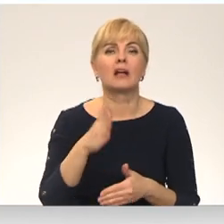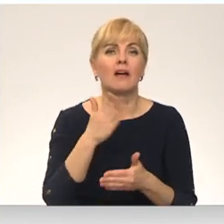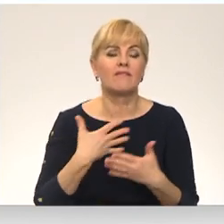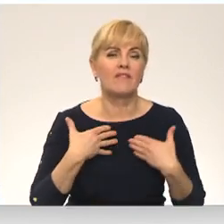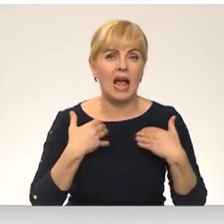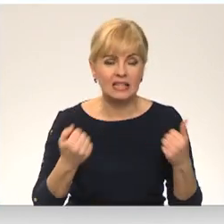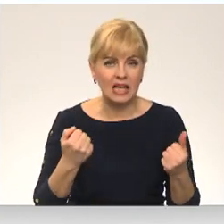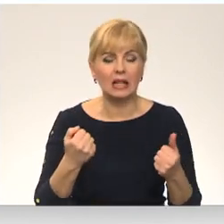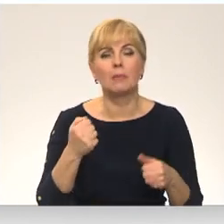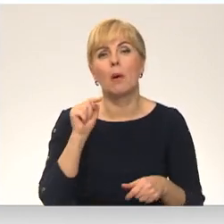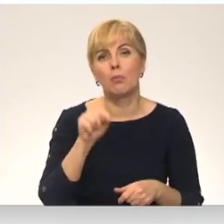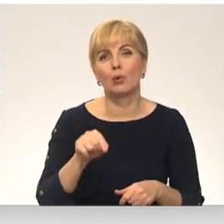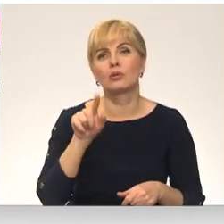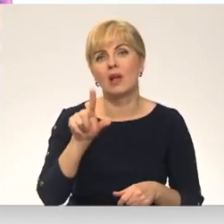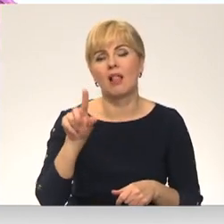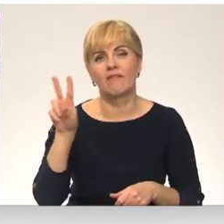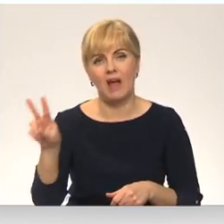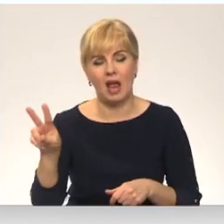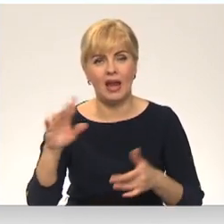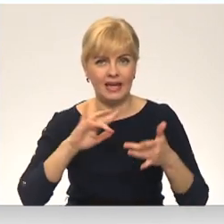Dāvids Frenefalts, Olafs Perševits, Latvijas televīzija.